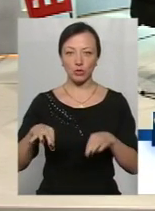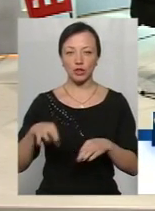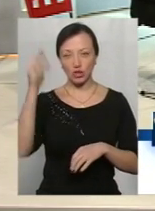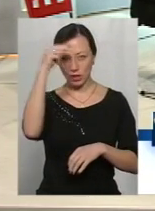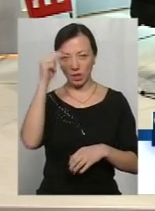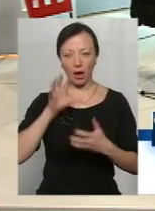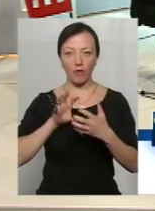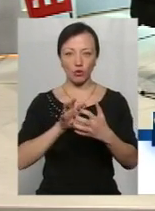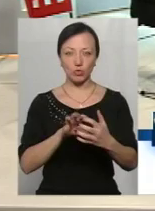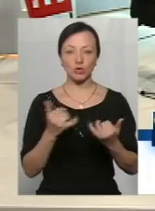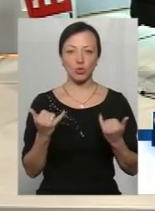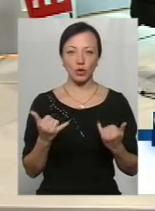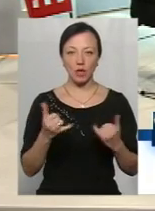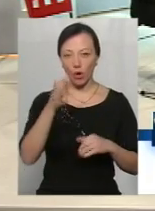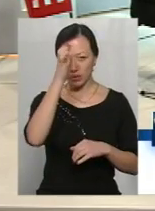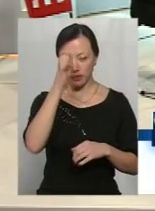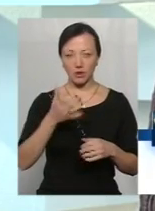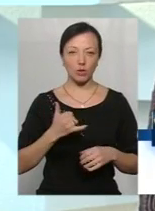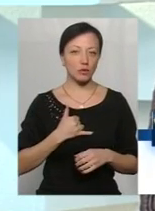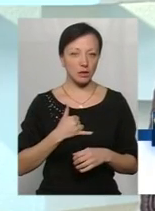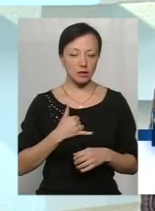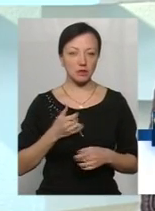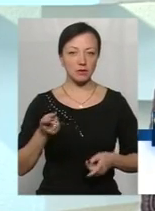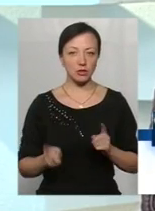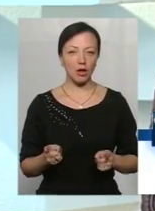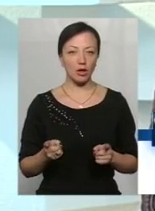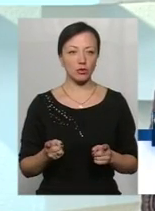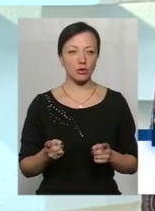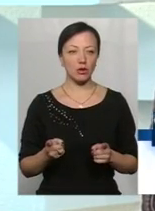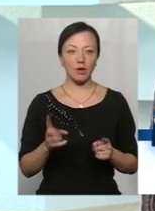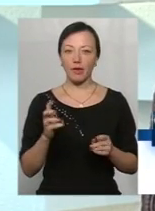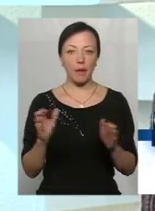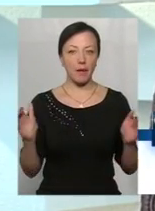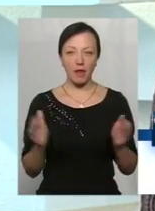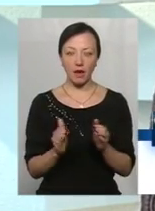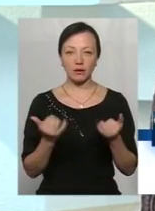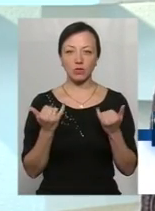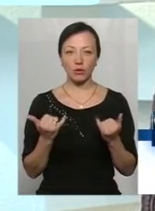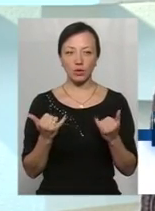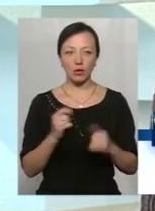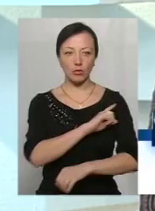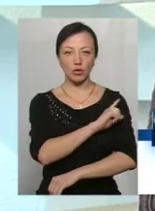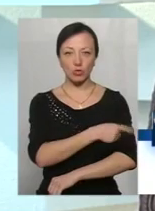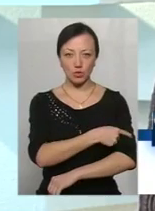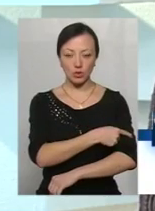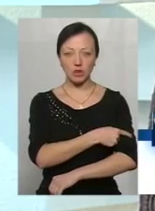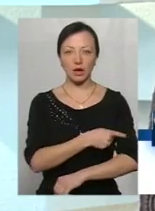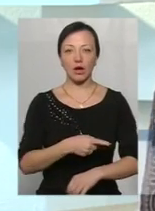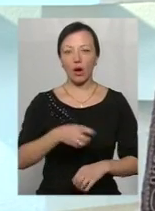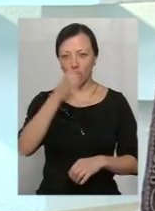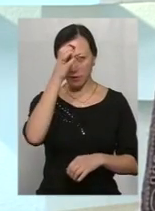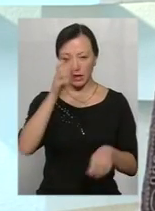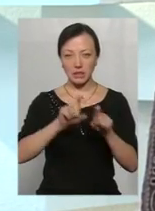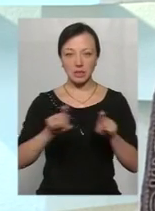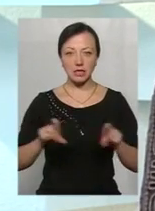автобусів. Сьогодні освіта в нас, звичайно, немаленька, вони сьогодні в нас досить потужні. Освітянські